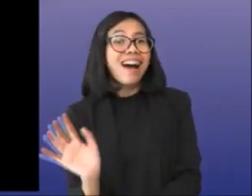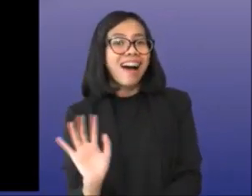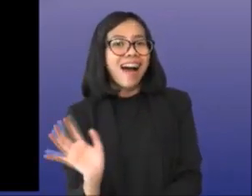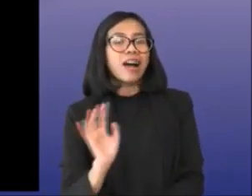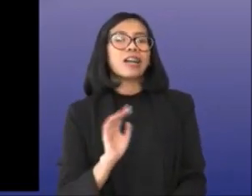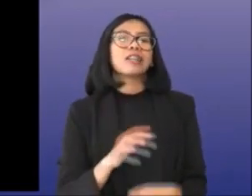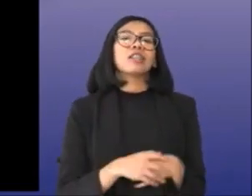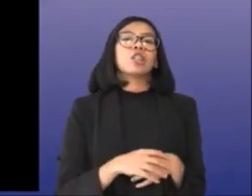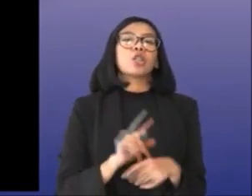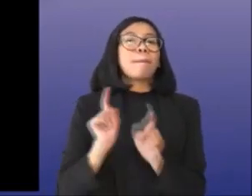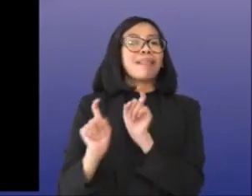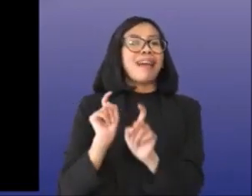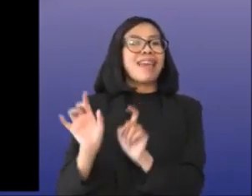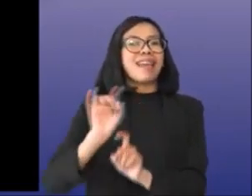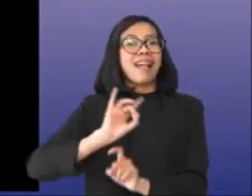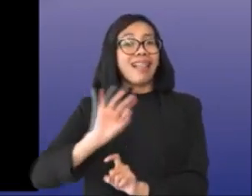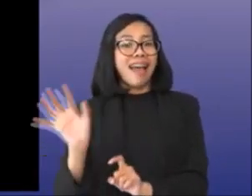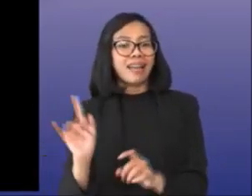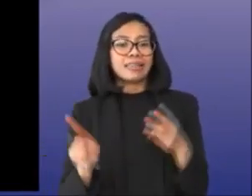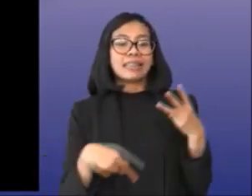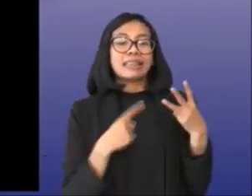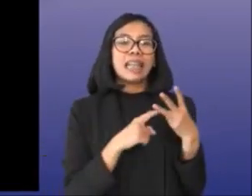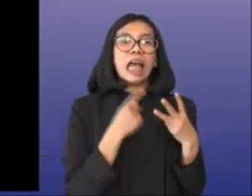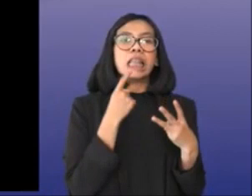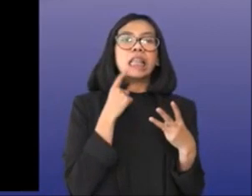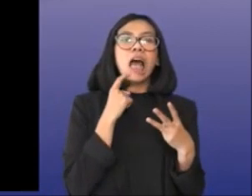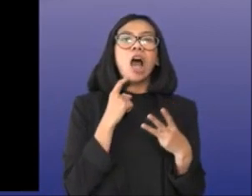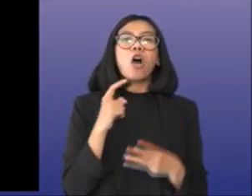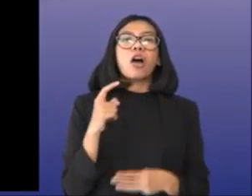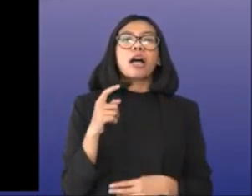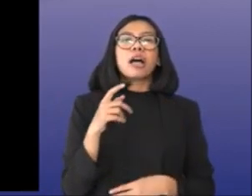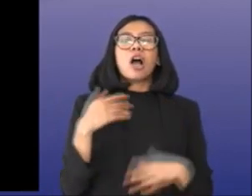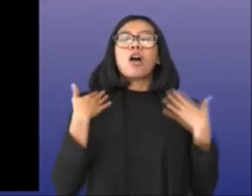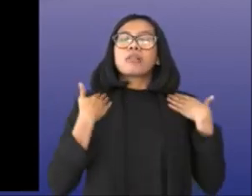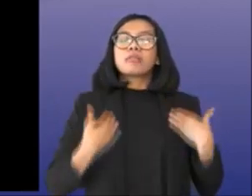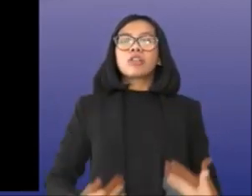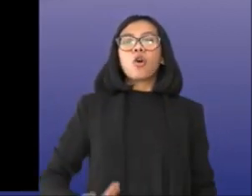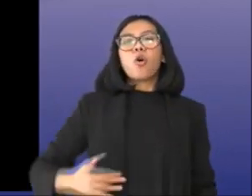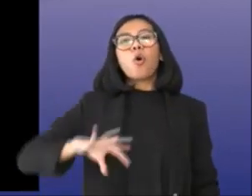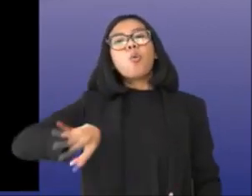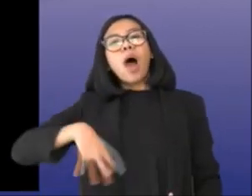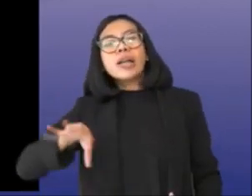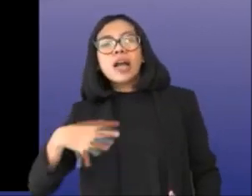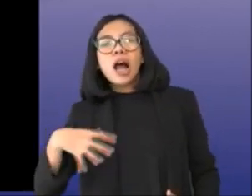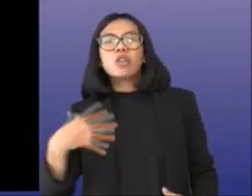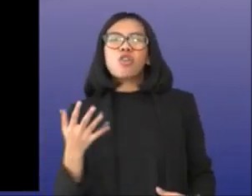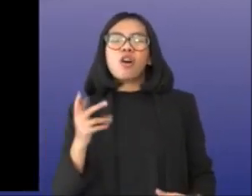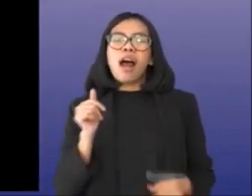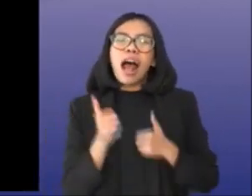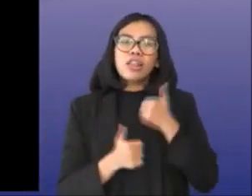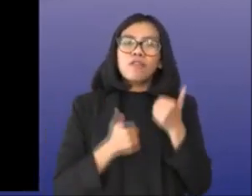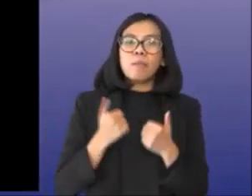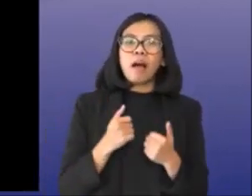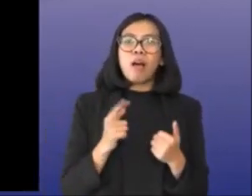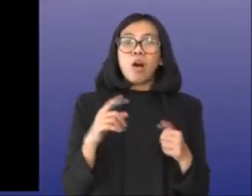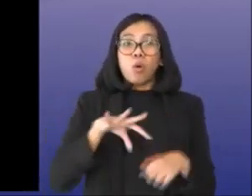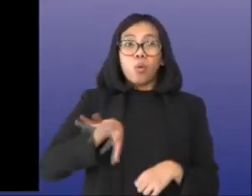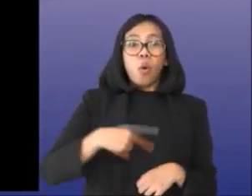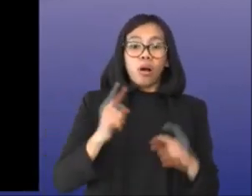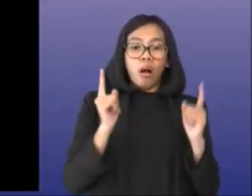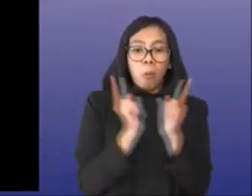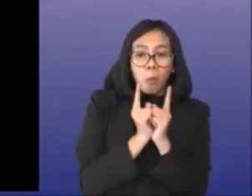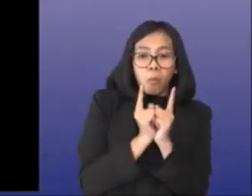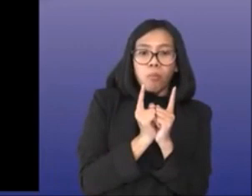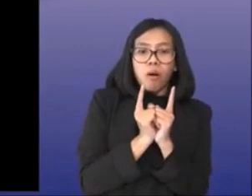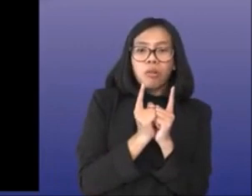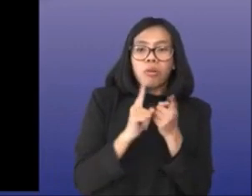Pertanyaan berikut adalah perilaku atau kebiasaan keluarga. Apakah di keluarga kita, kita selalu menjaga jarak dengan anggota